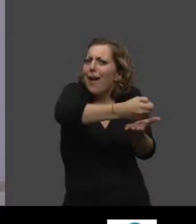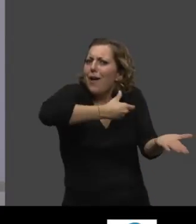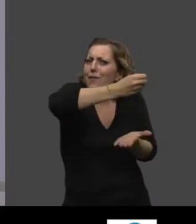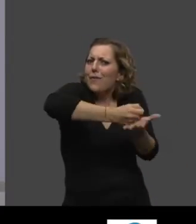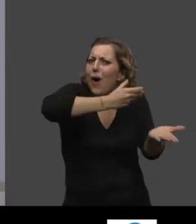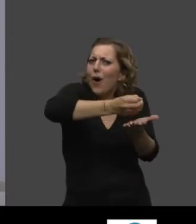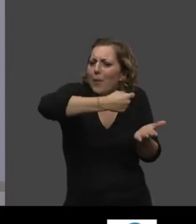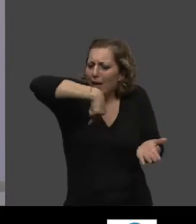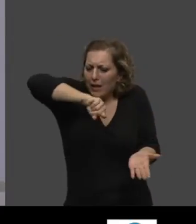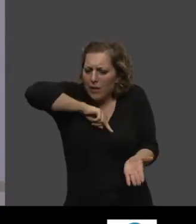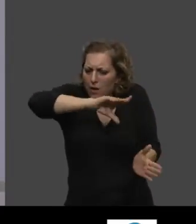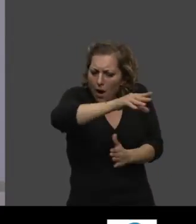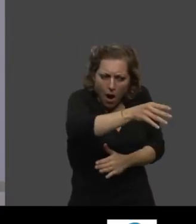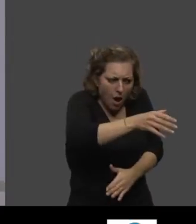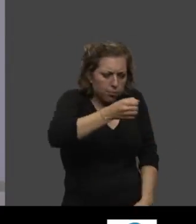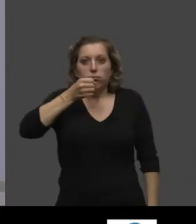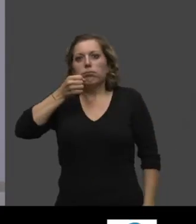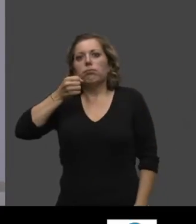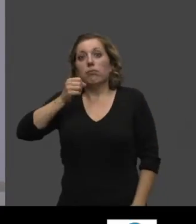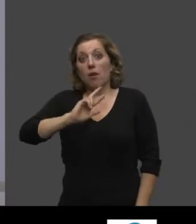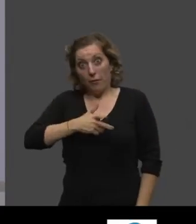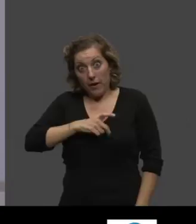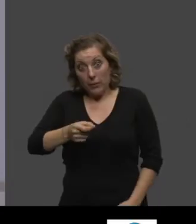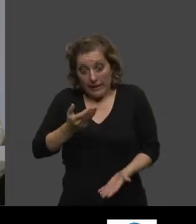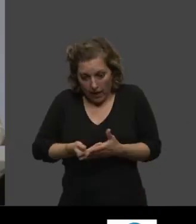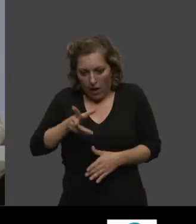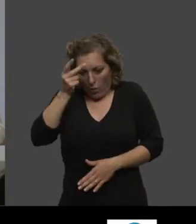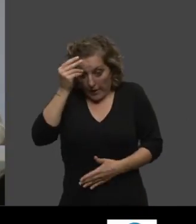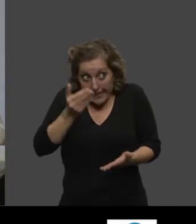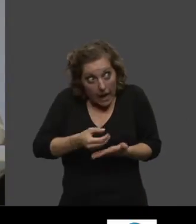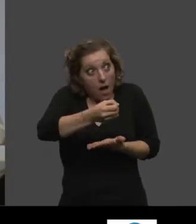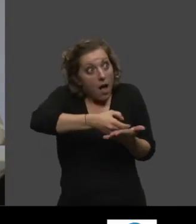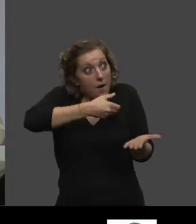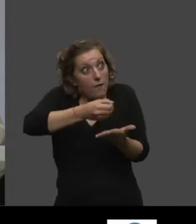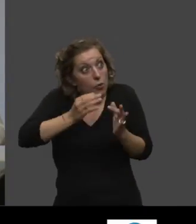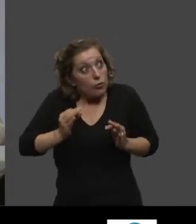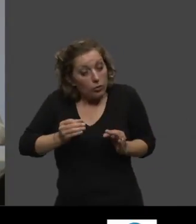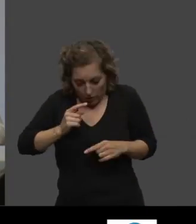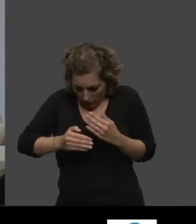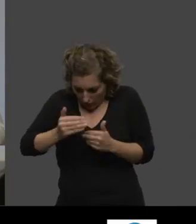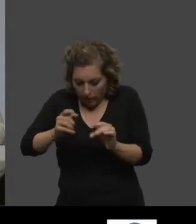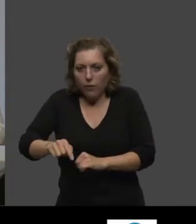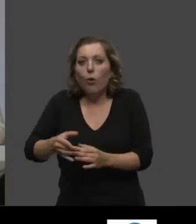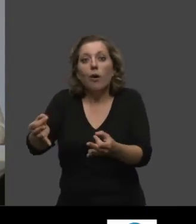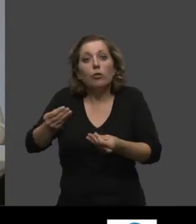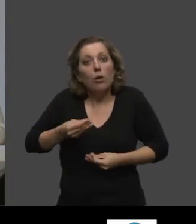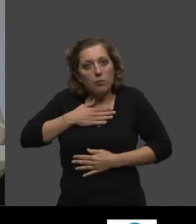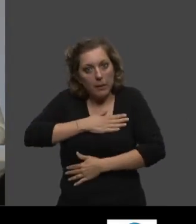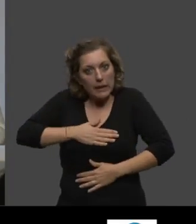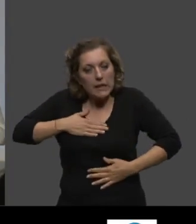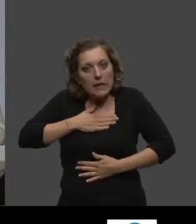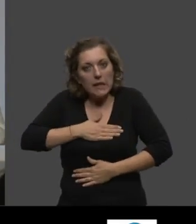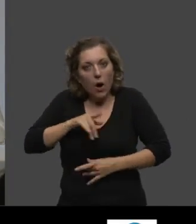on commence à comprendre effectivement que c'est cela qu'il faut utiliser, à savoir la notion de plaisir, la notion d'avoir